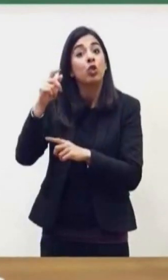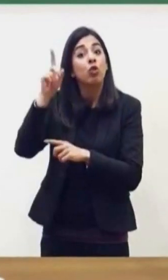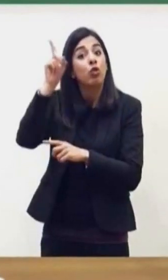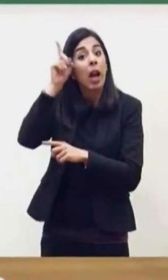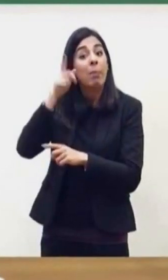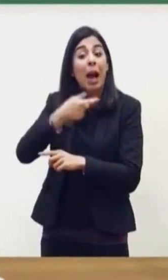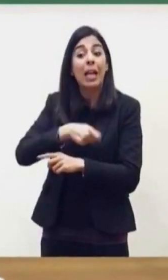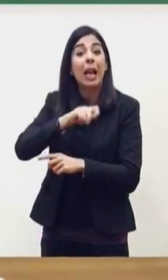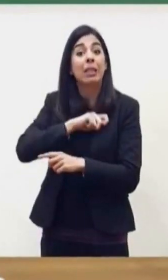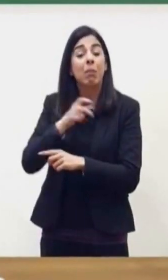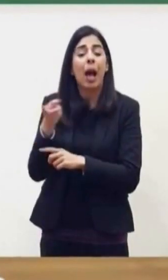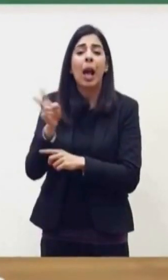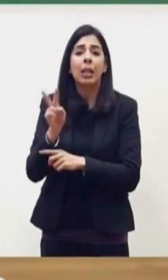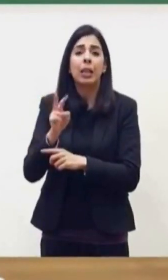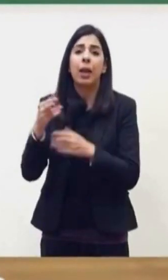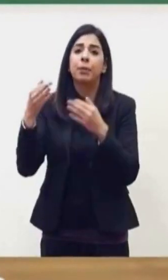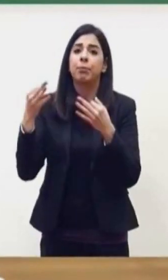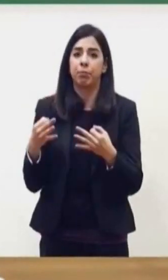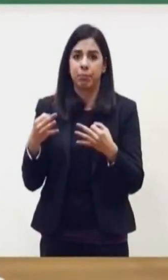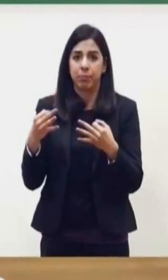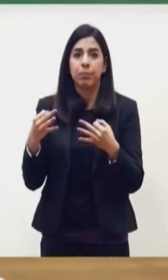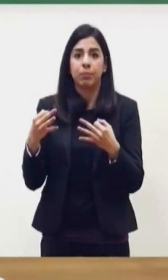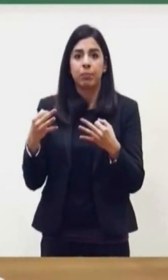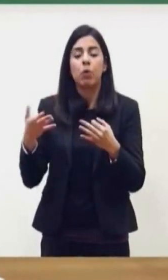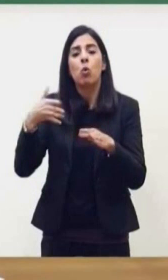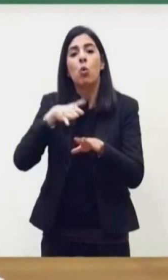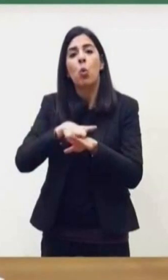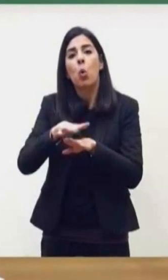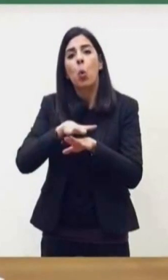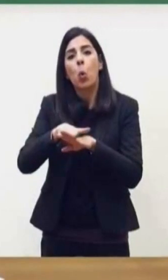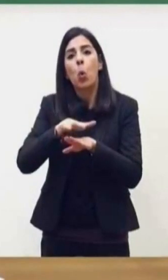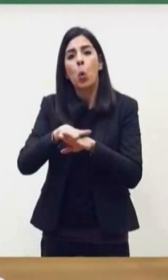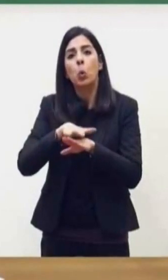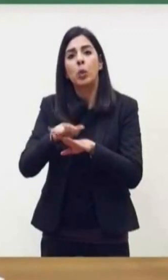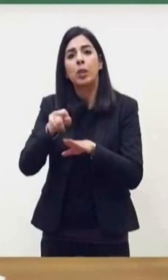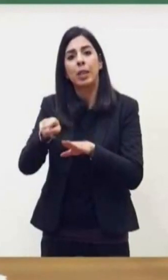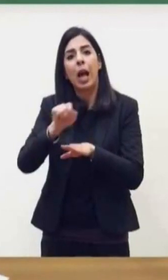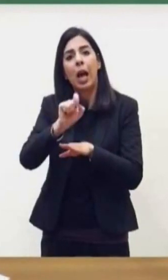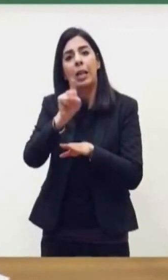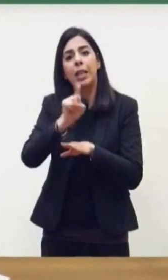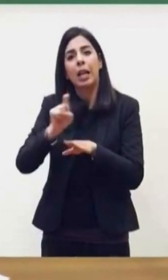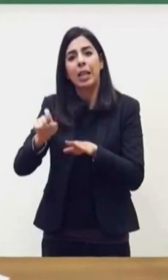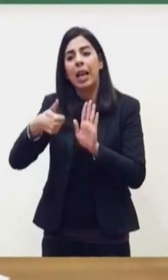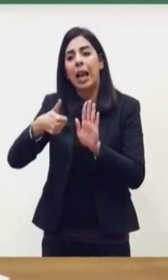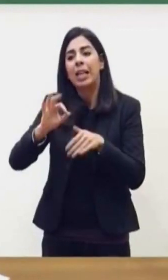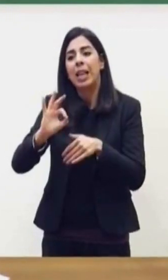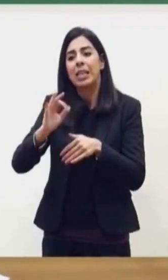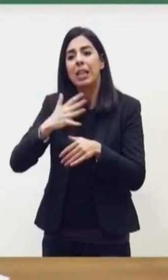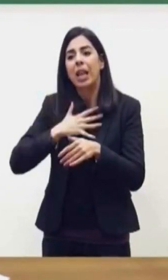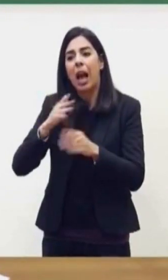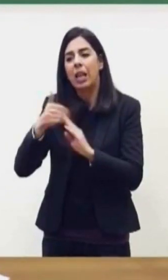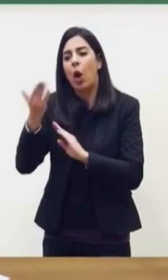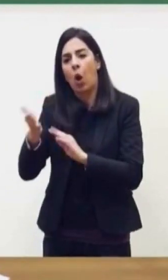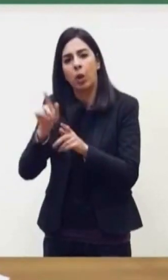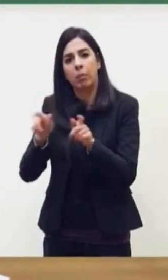la linea di un uso preferenziale sopra i 60 anni di età, la